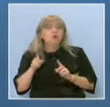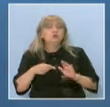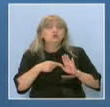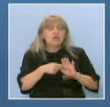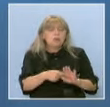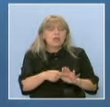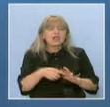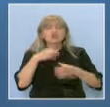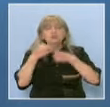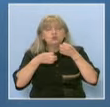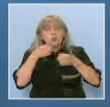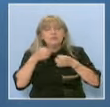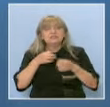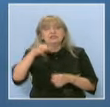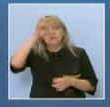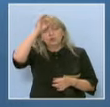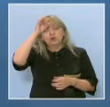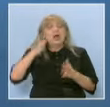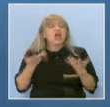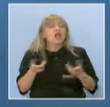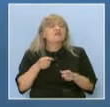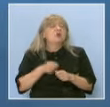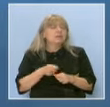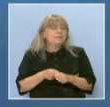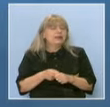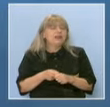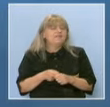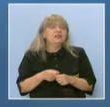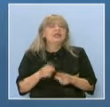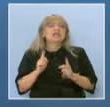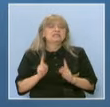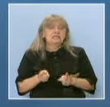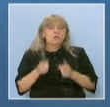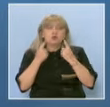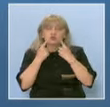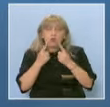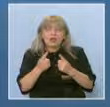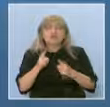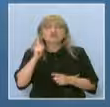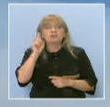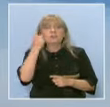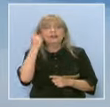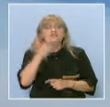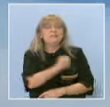и обяснят на учениците какво се прави, да се окаже, първа медицинска помощ.